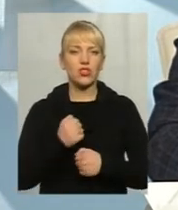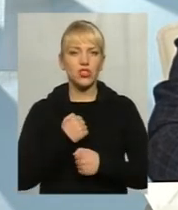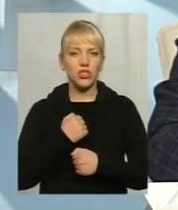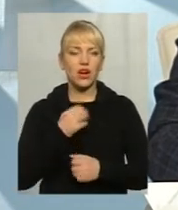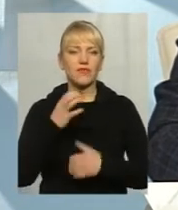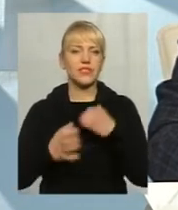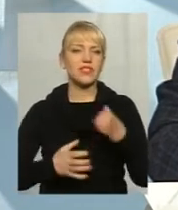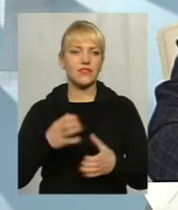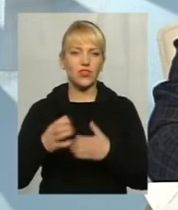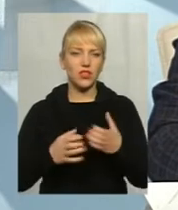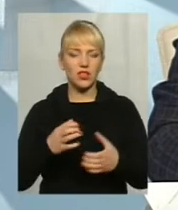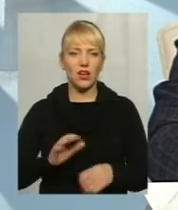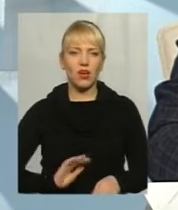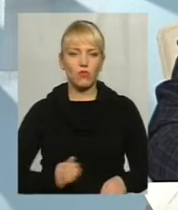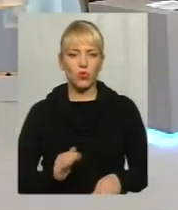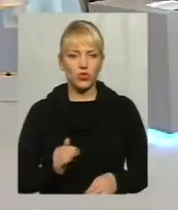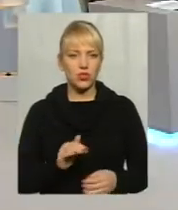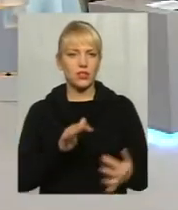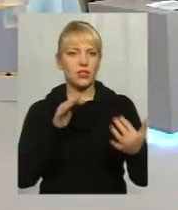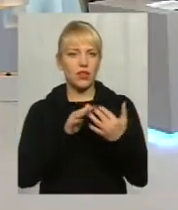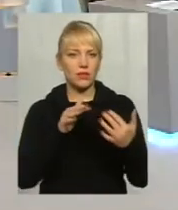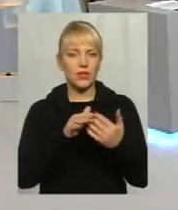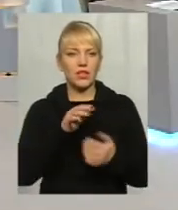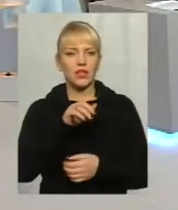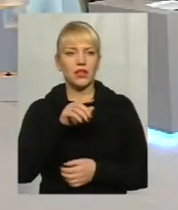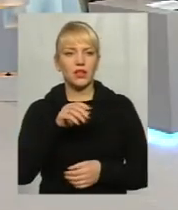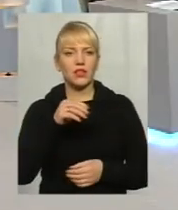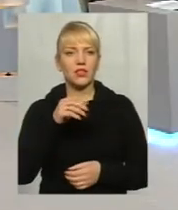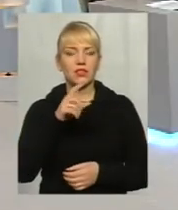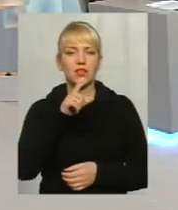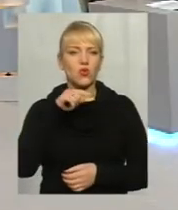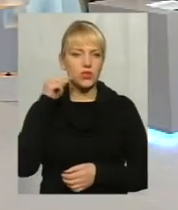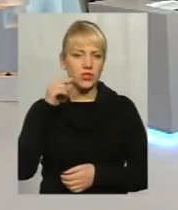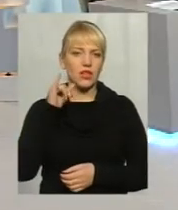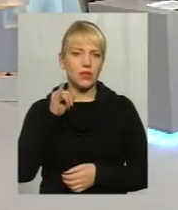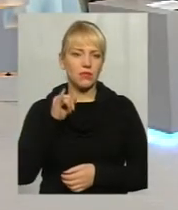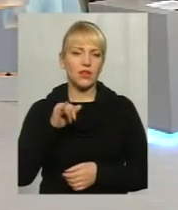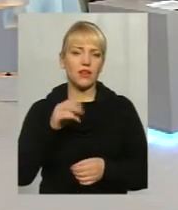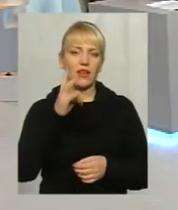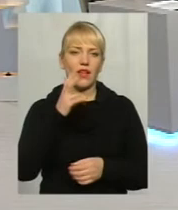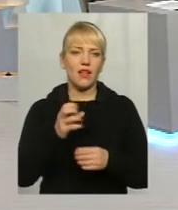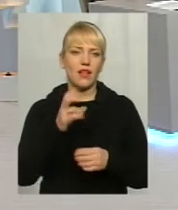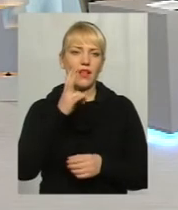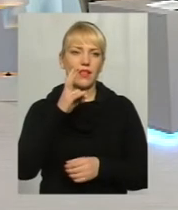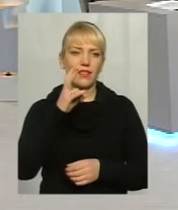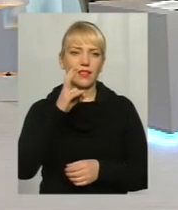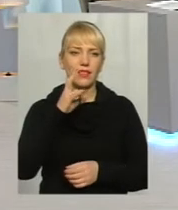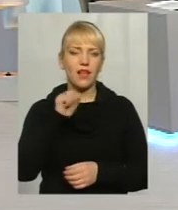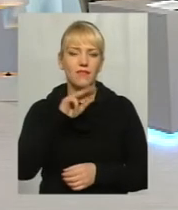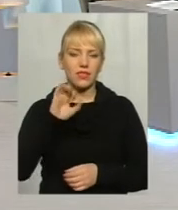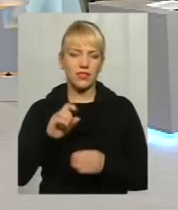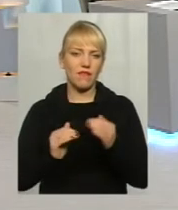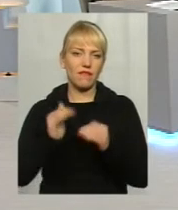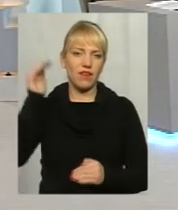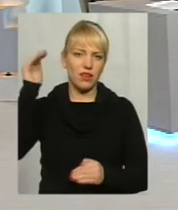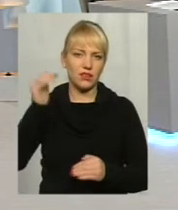Всесвітня Борожаїзія домовилась з росіянами, і нафта пішла вверх. Розумієте, тут отак тратують наші ЗМІ. Тому на сьогоднішній день реформа